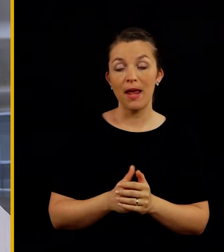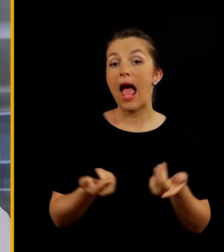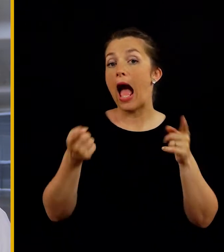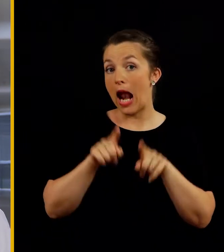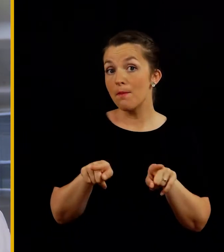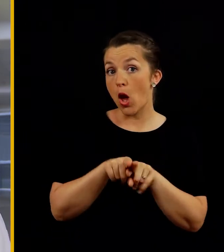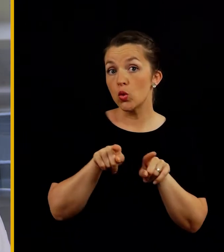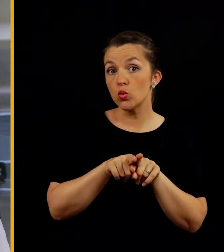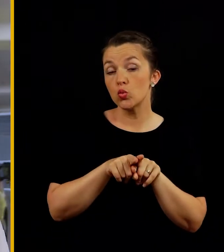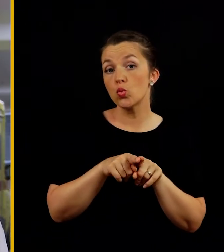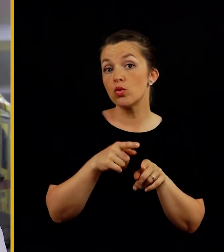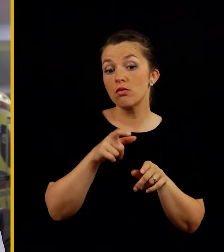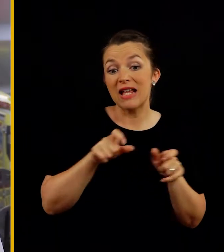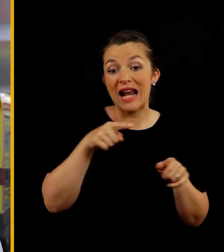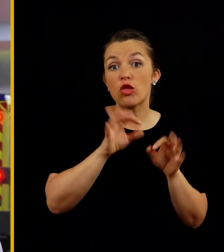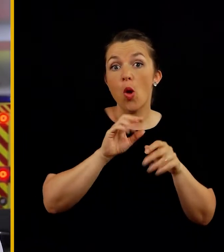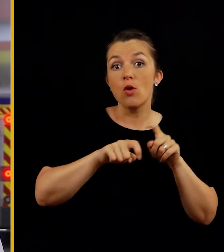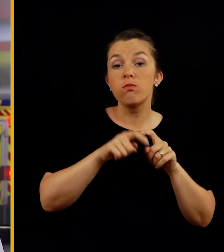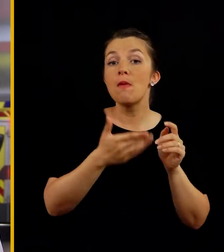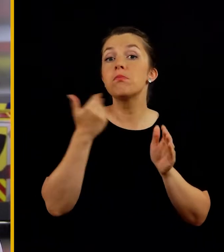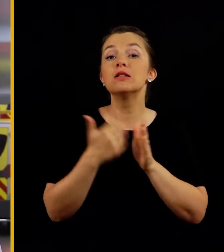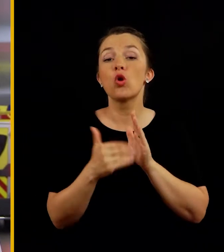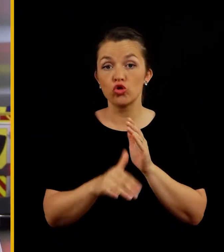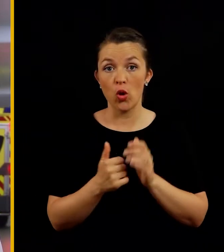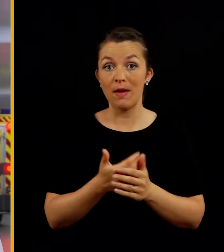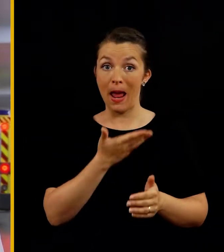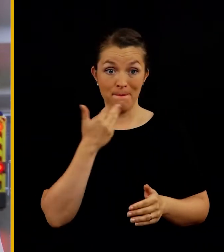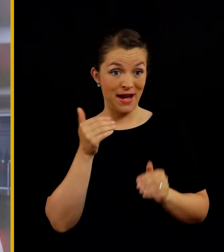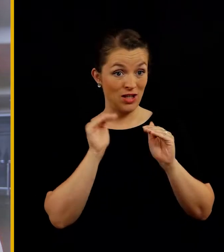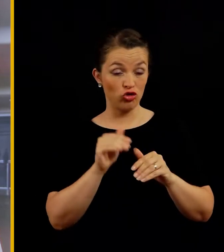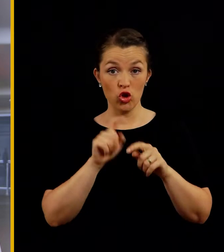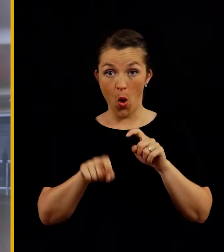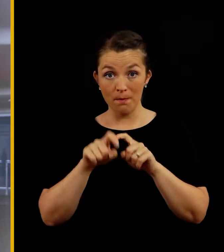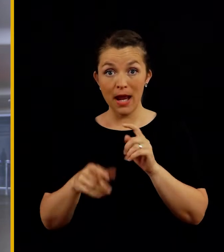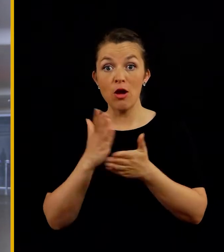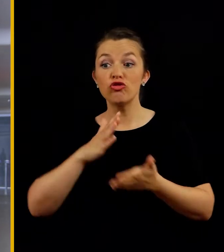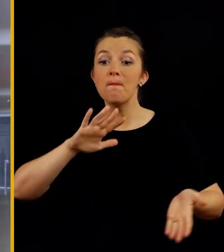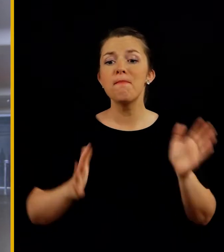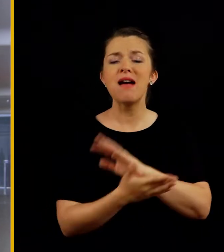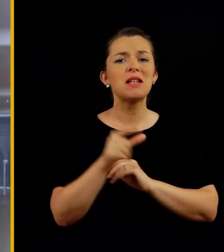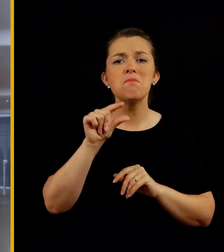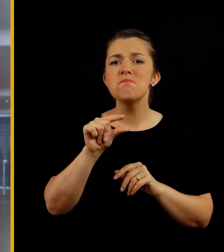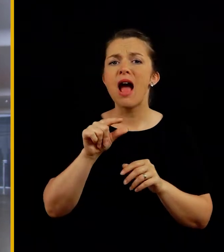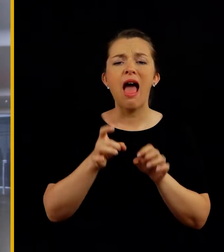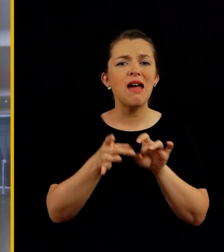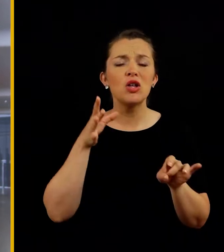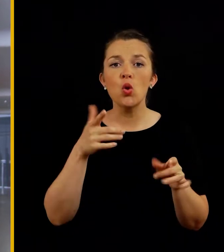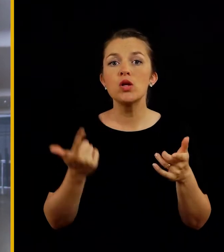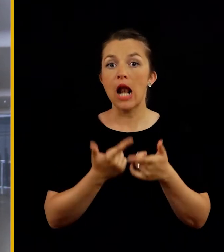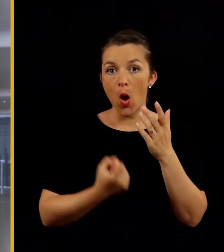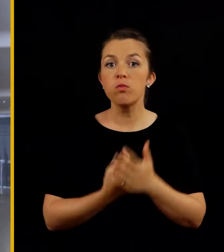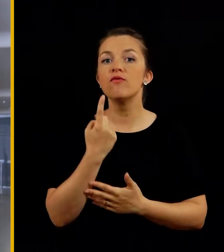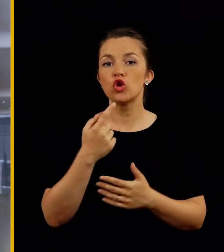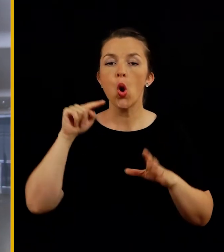ali pa jo celo odnese brez poškodb. Brez zaščitne opreme pa že patsi pri nižjih